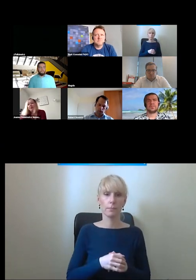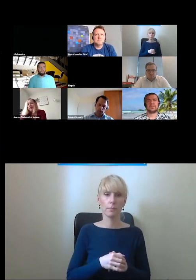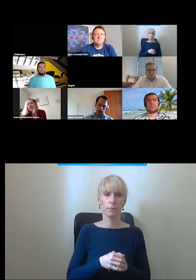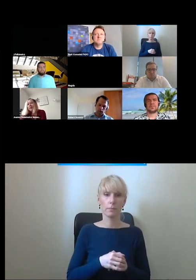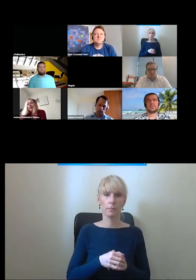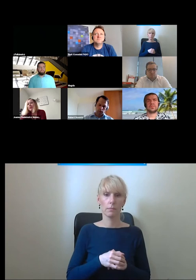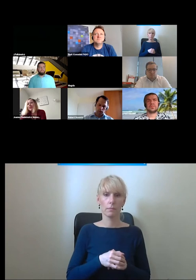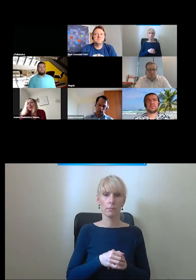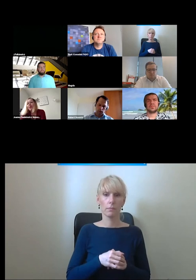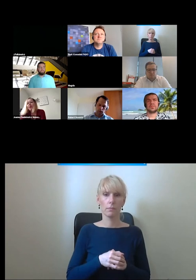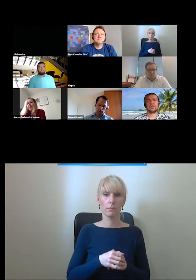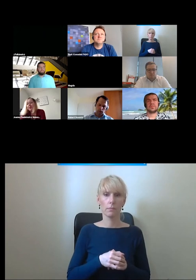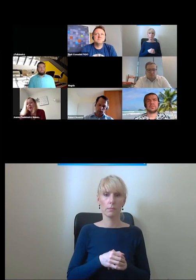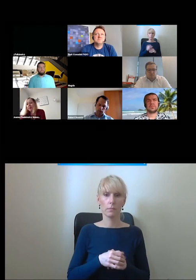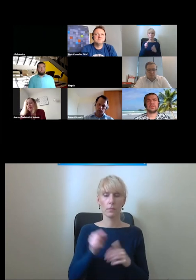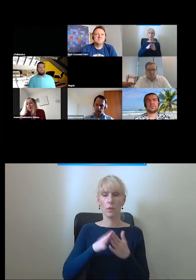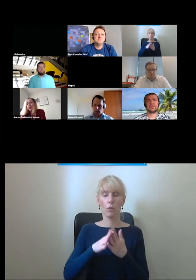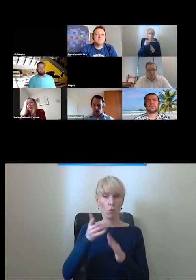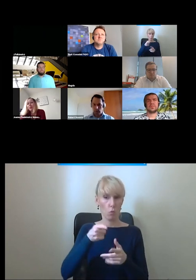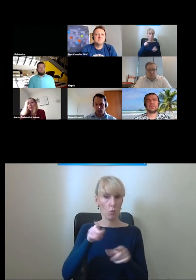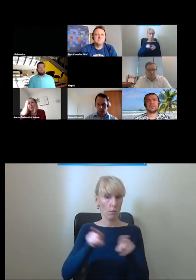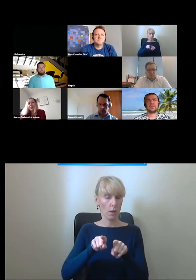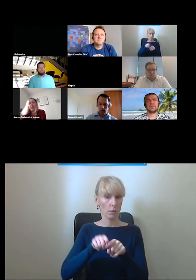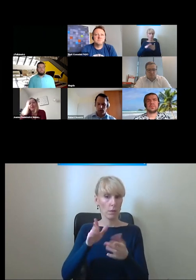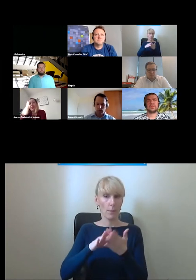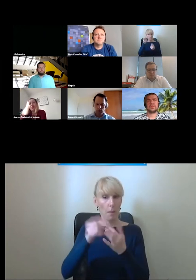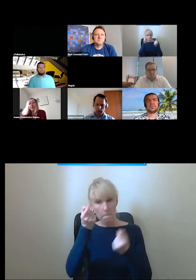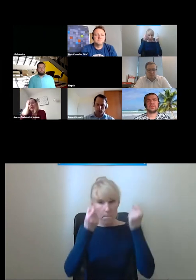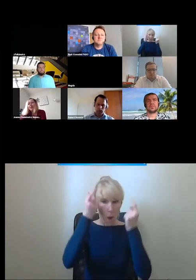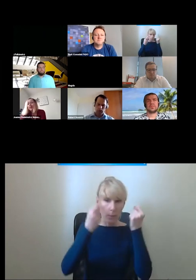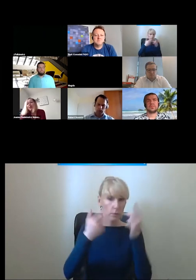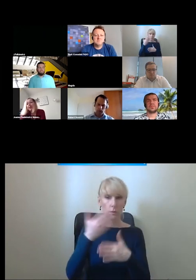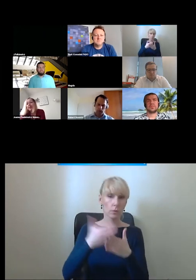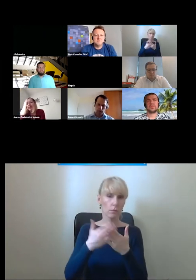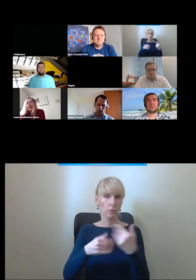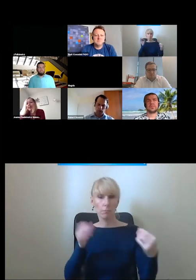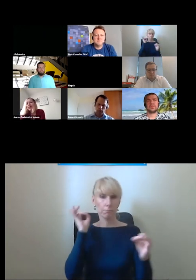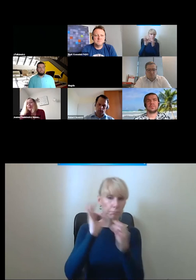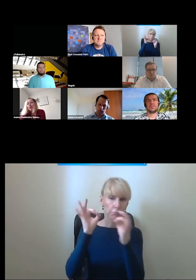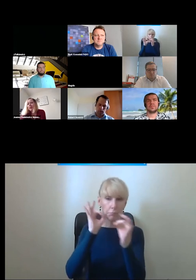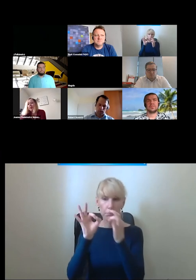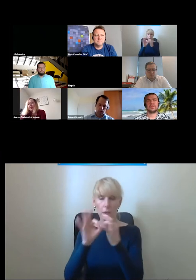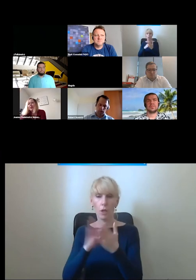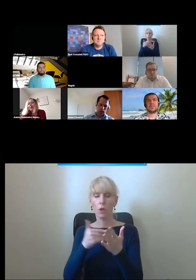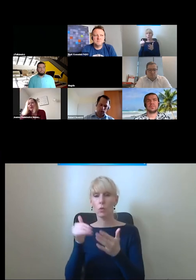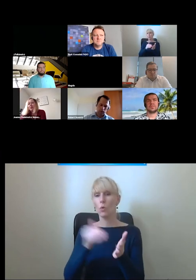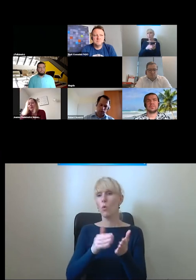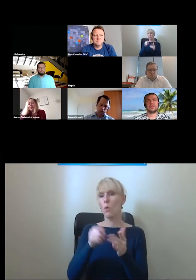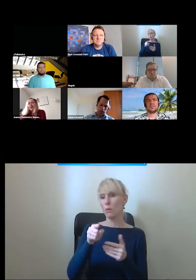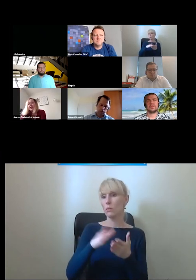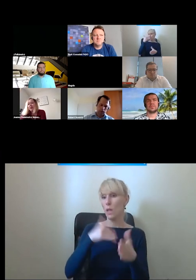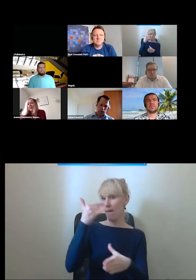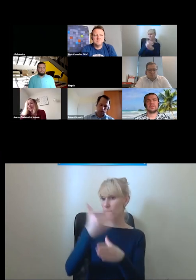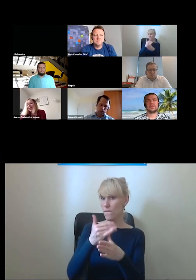co wiem to cały czas dopracowują swoje różne pomysły i tworzą je indywidualnie dla danej potrzeby konkretnego